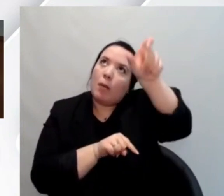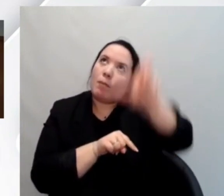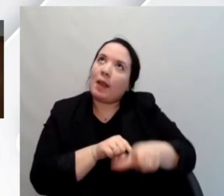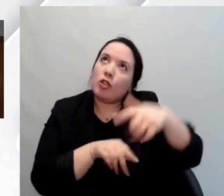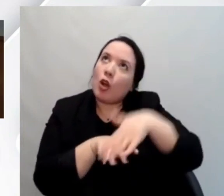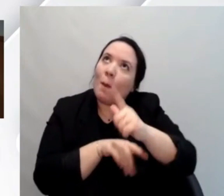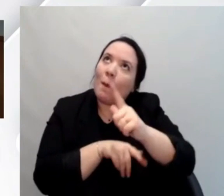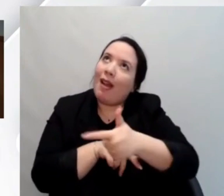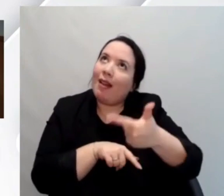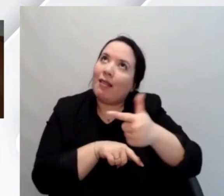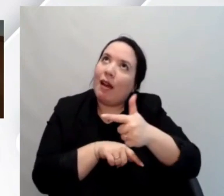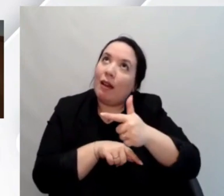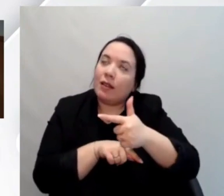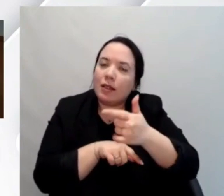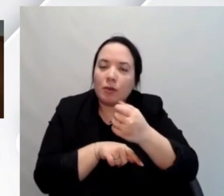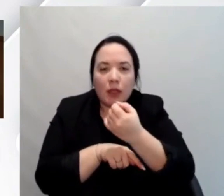diciamo così